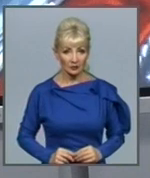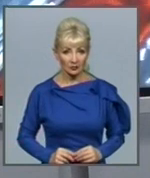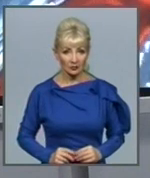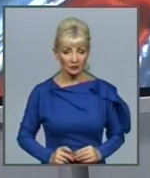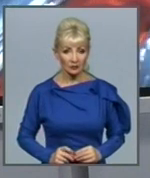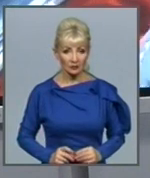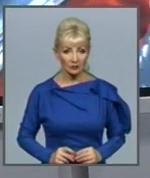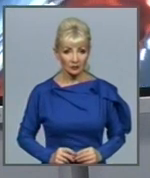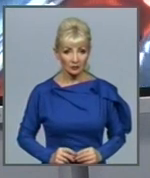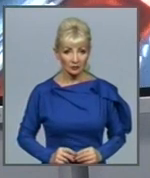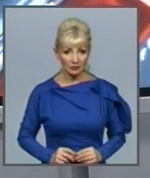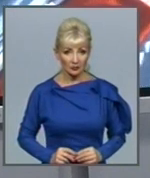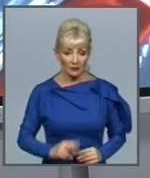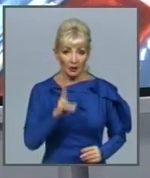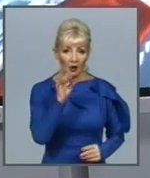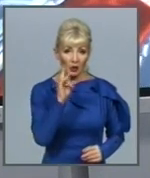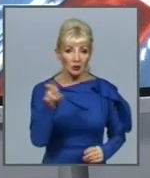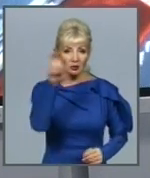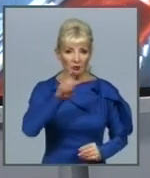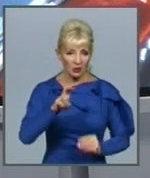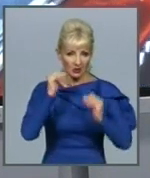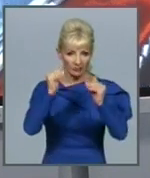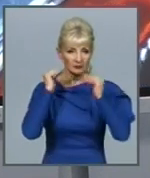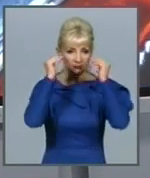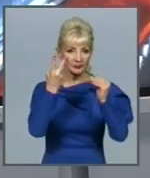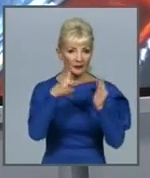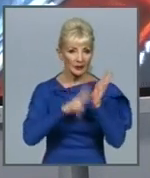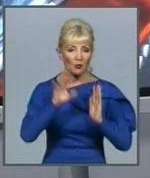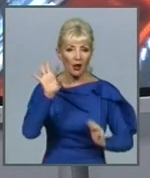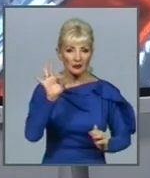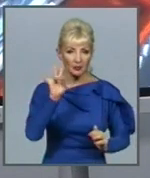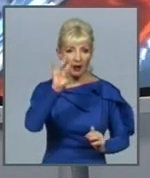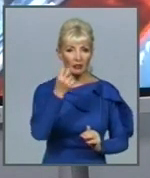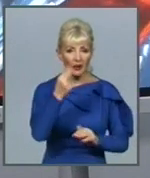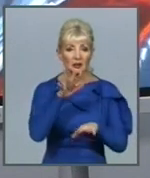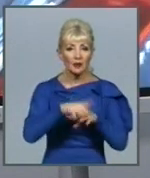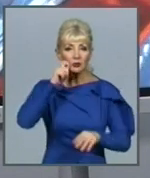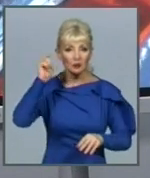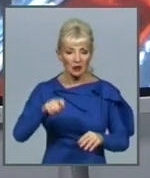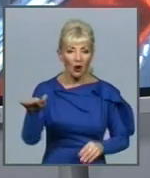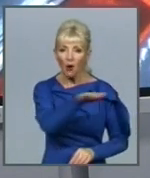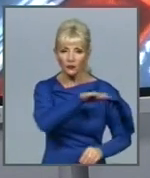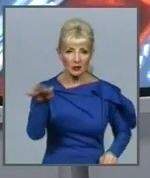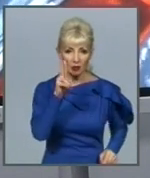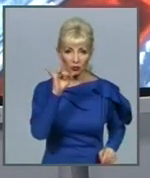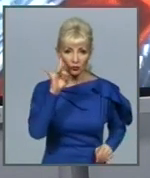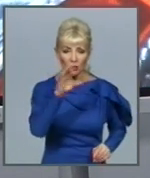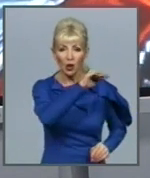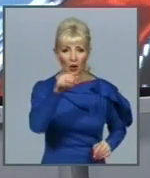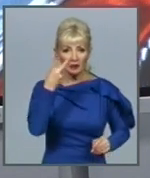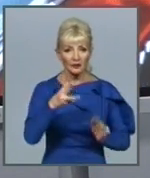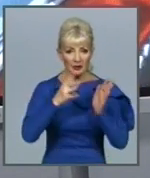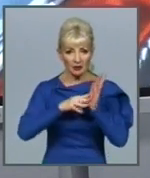Курс долара зростає. На 27 жовтня Національний банк України встановив офіційний курс на рівні 28,33